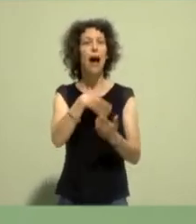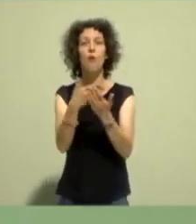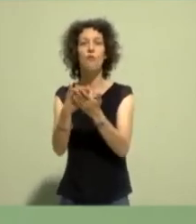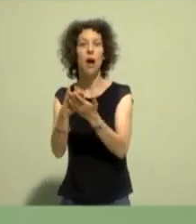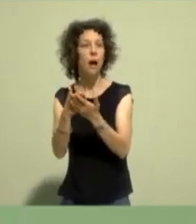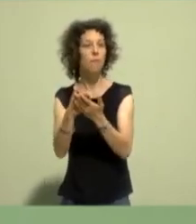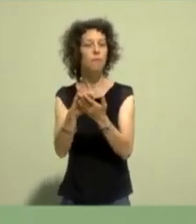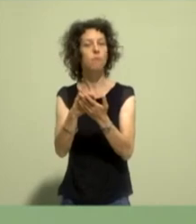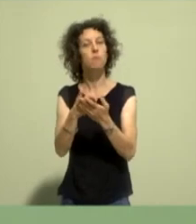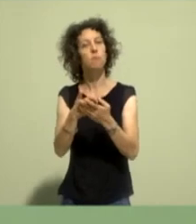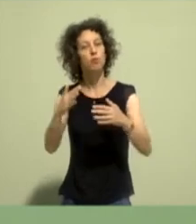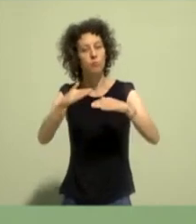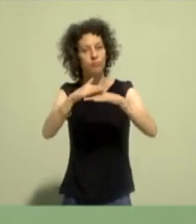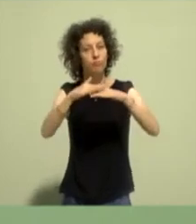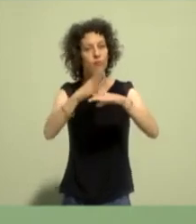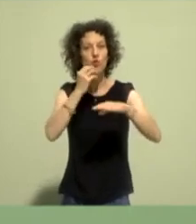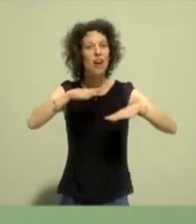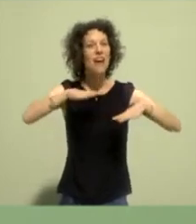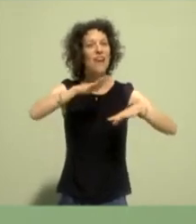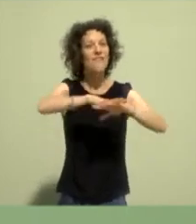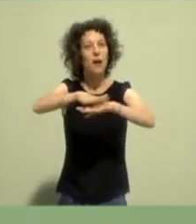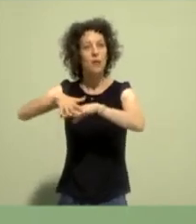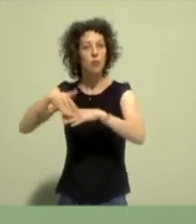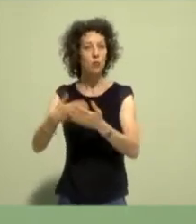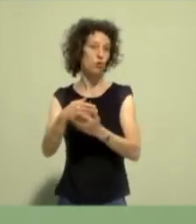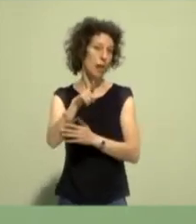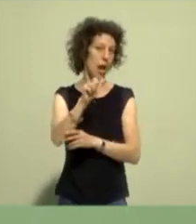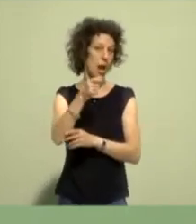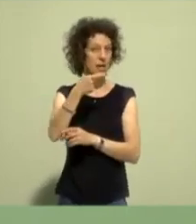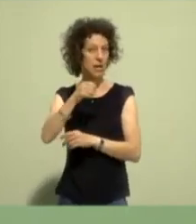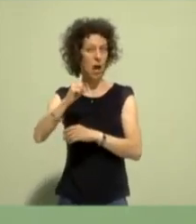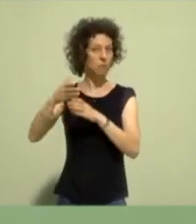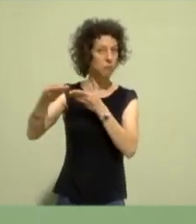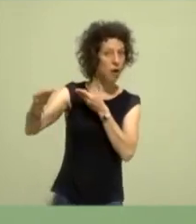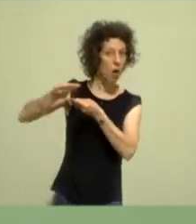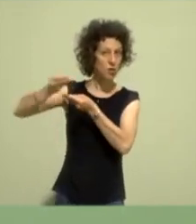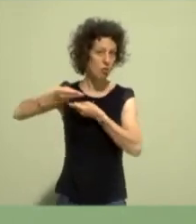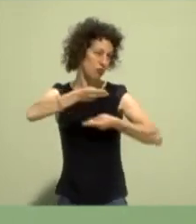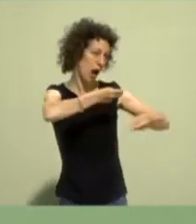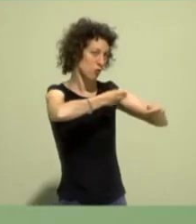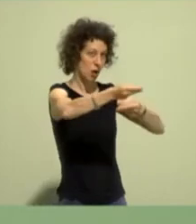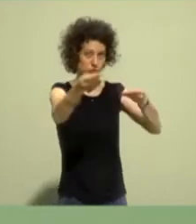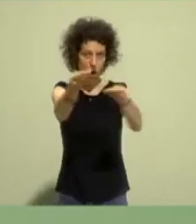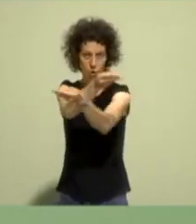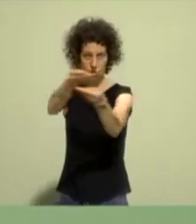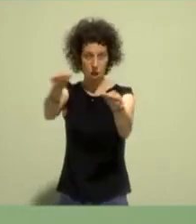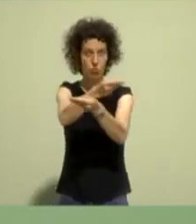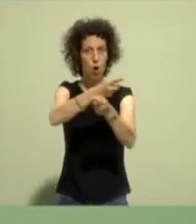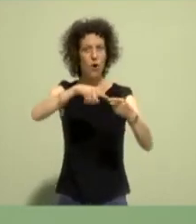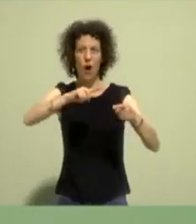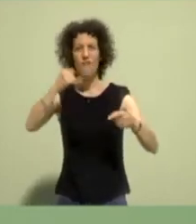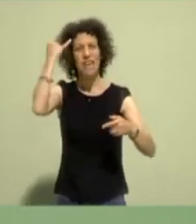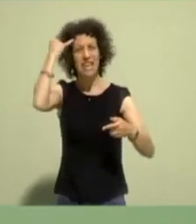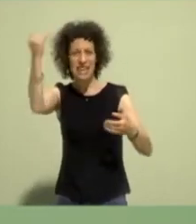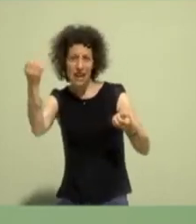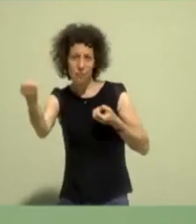dort Vernetzung schaffen, sodass LAG miteinander kommunizieren bei diesen Themen und diese auch als Thinktanks unserer Partei,